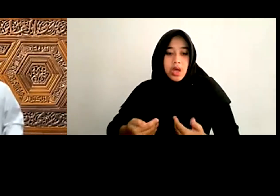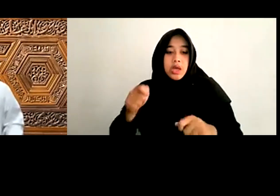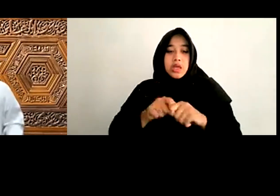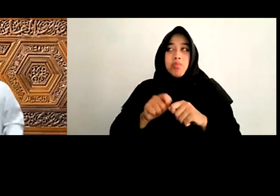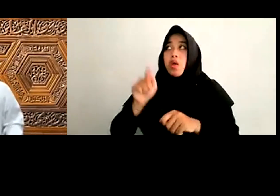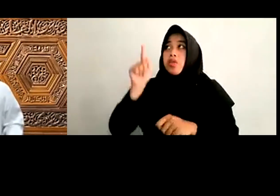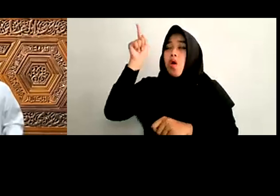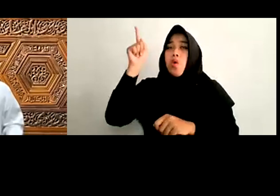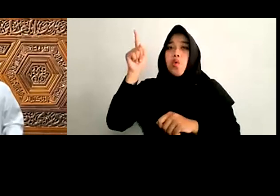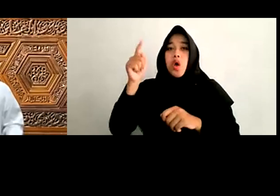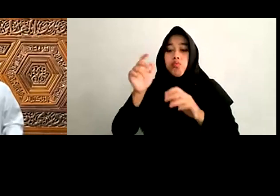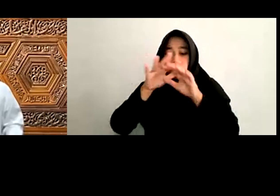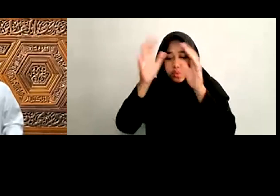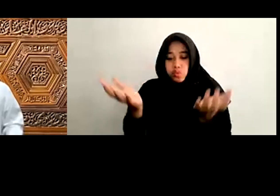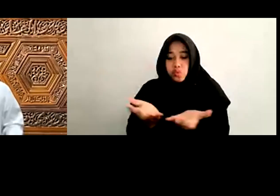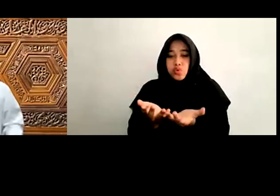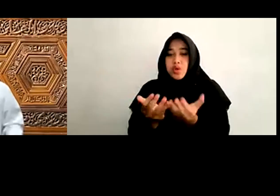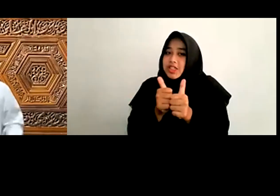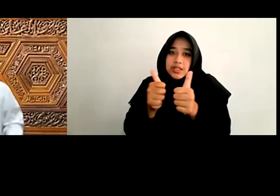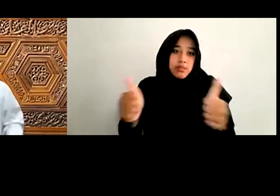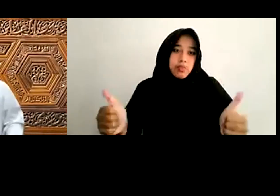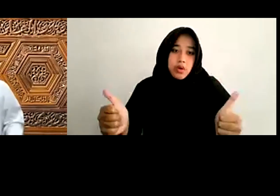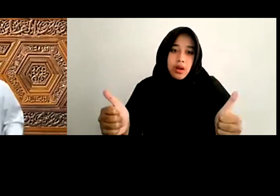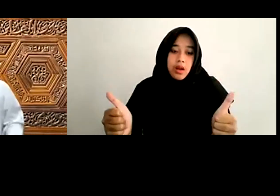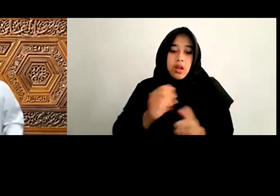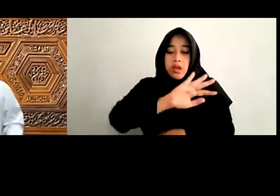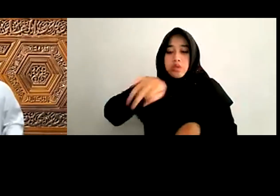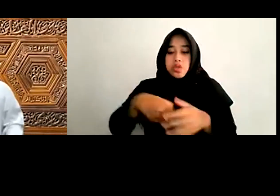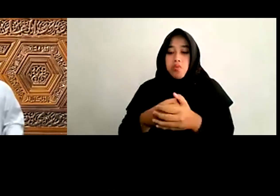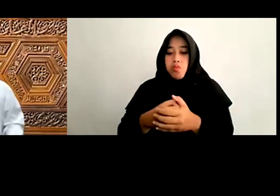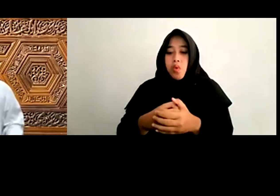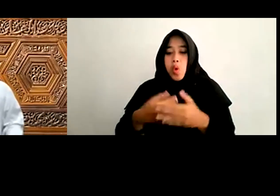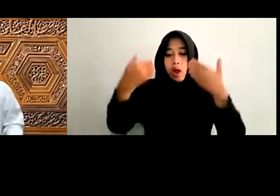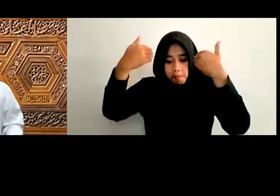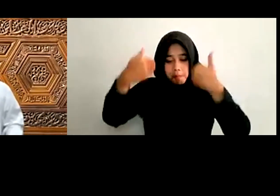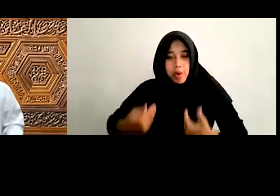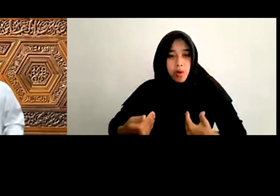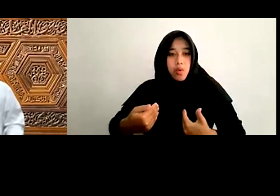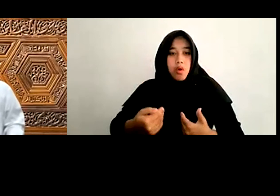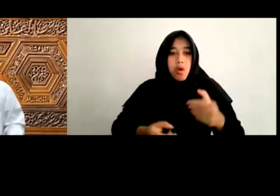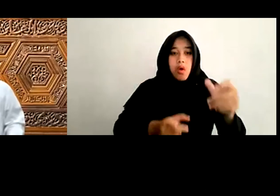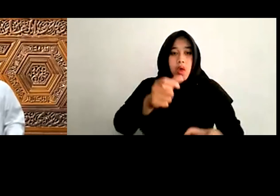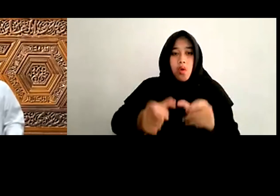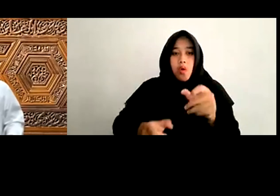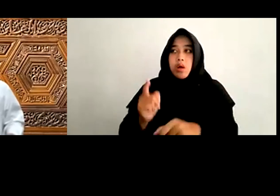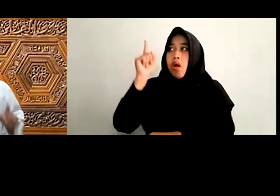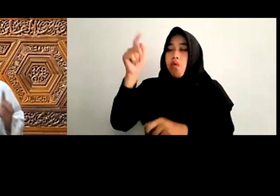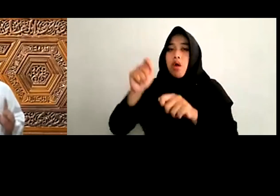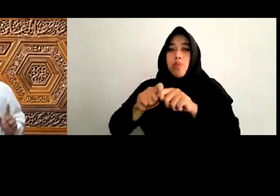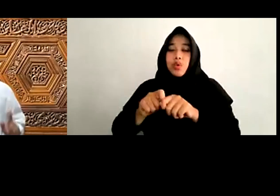Seluruh Umat Manusia Adalah Setara Bahkan Bagi Allah Subhanahu Wata'ala